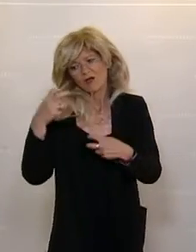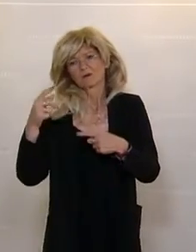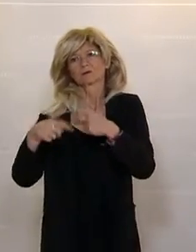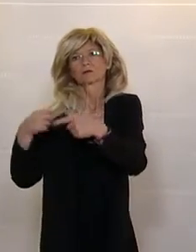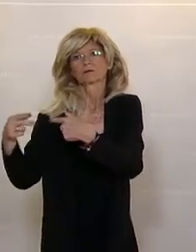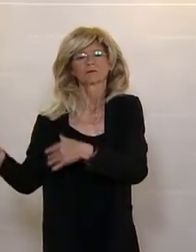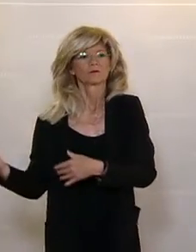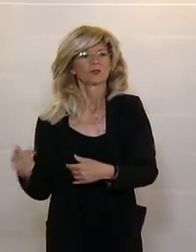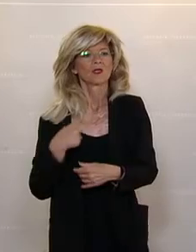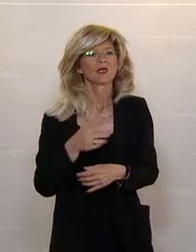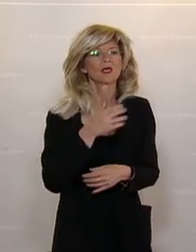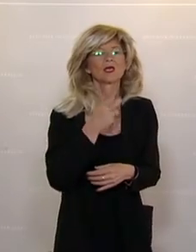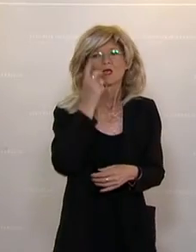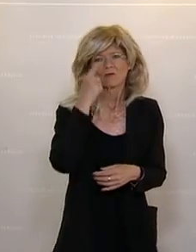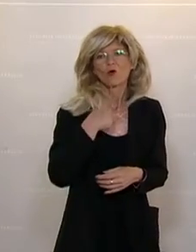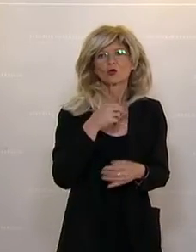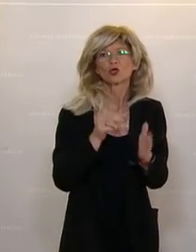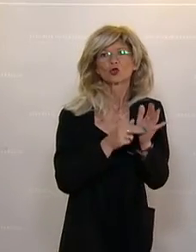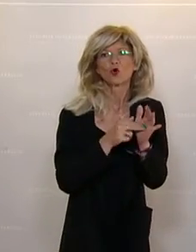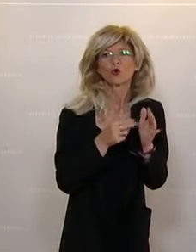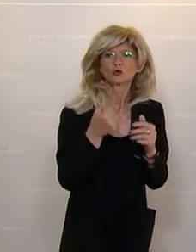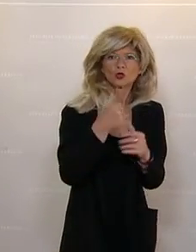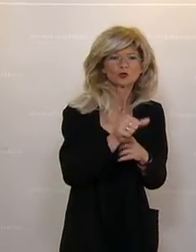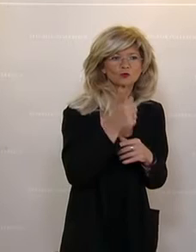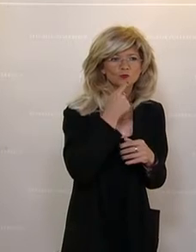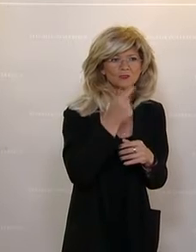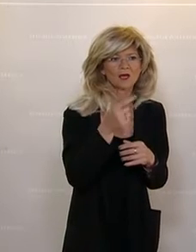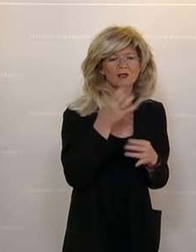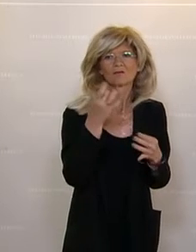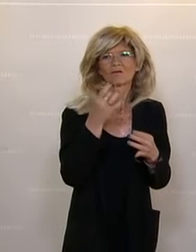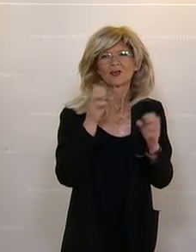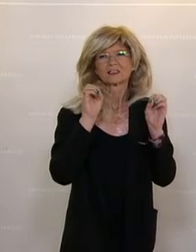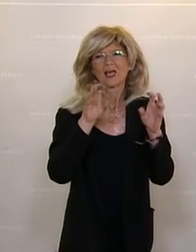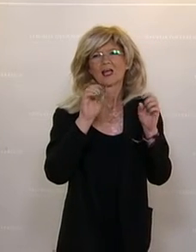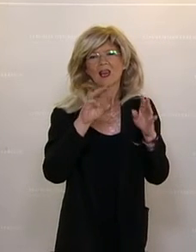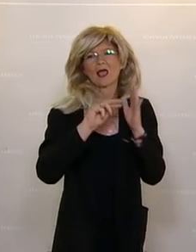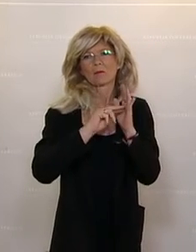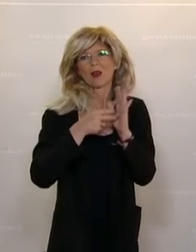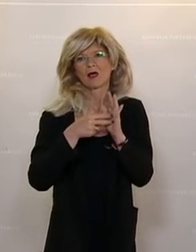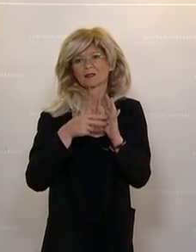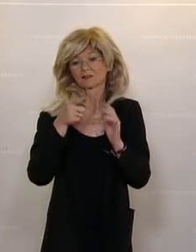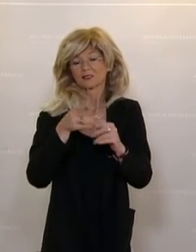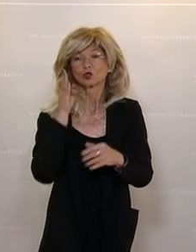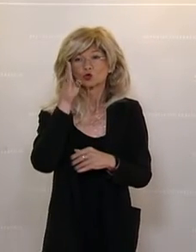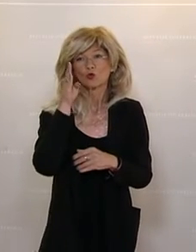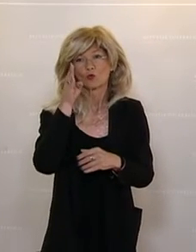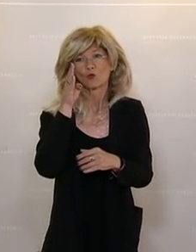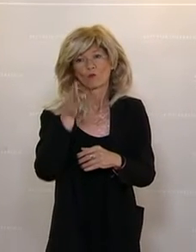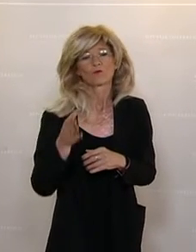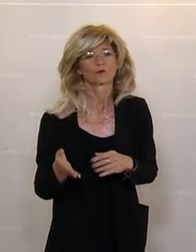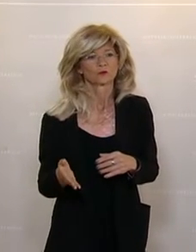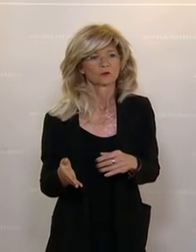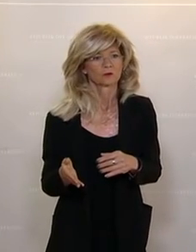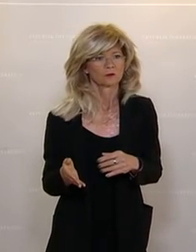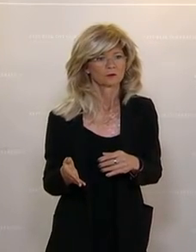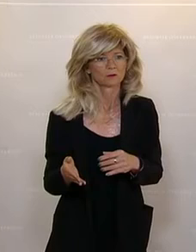Ich wollte noch sehr vieles zur Modernisierung der Lehrpläne sagen, weil ich glaube, das ist wirklich auch ein zukunftsgerichtiger Schritt, um den Anforderungen der Zukunft